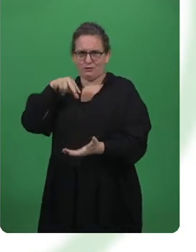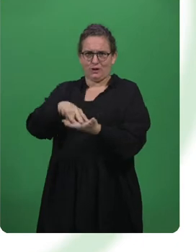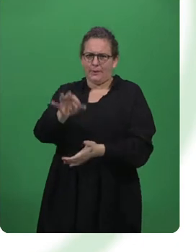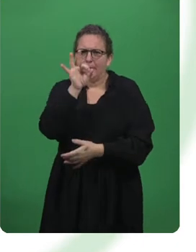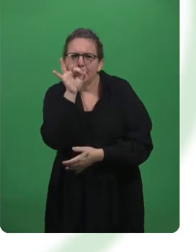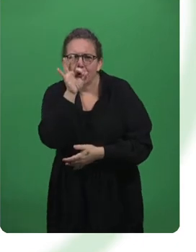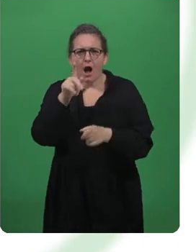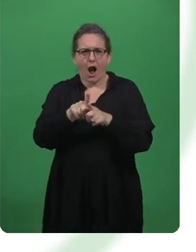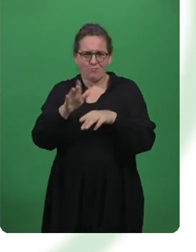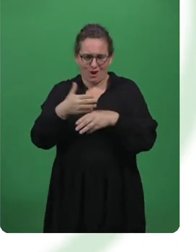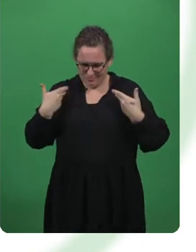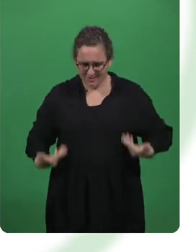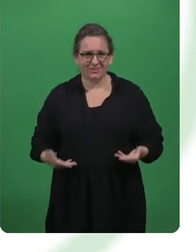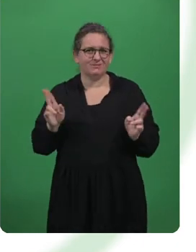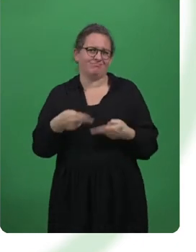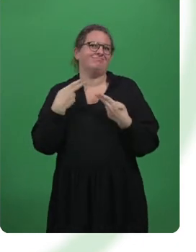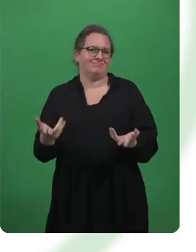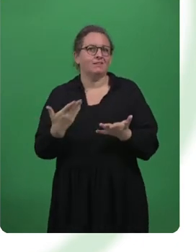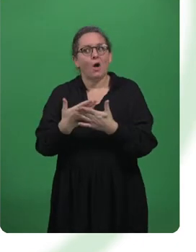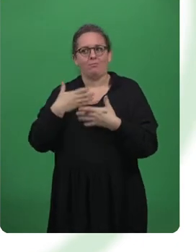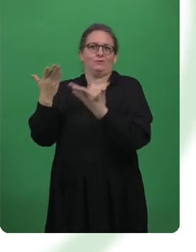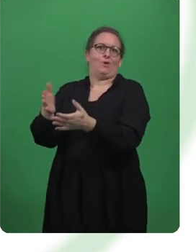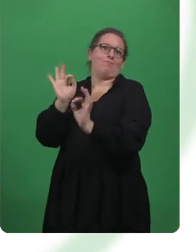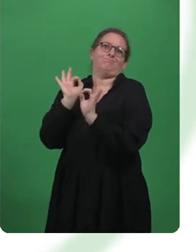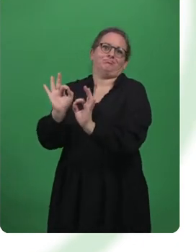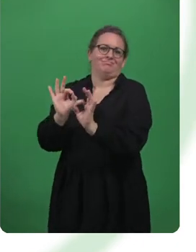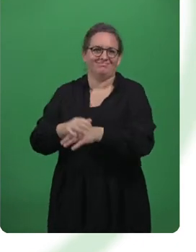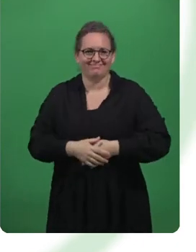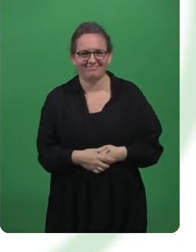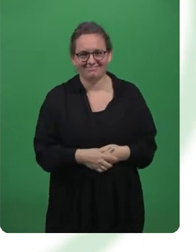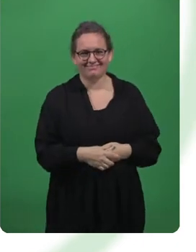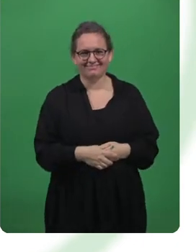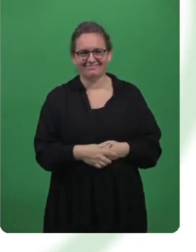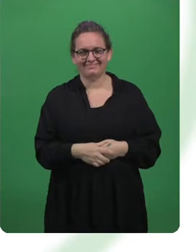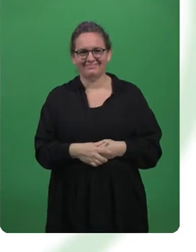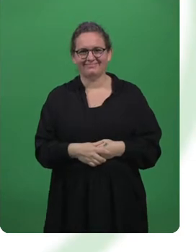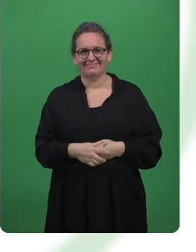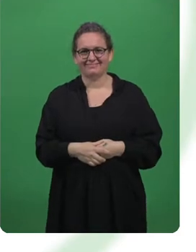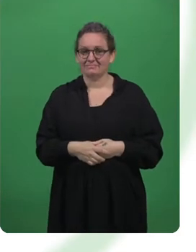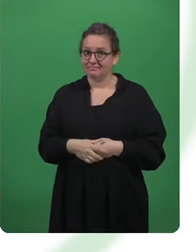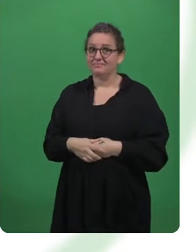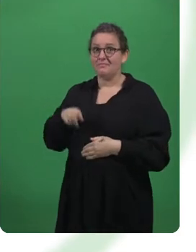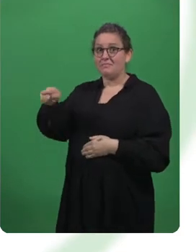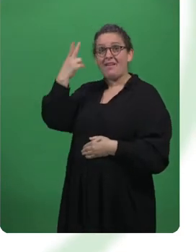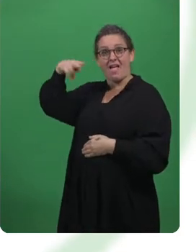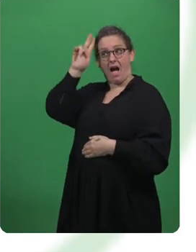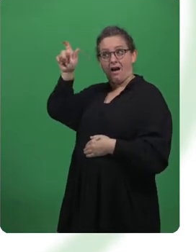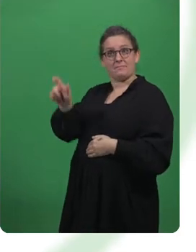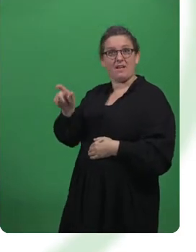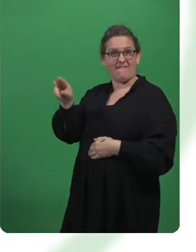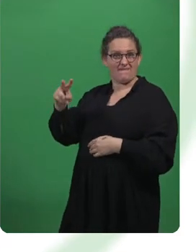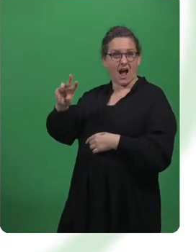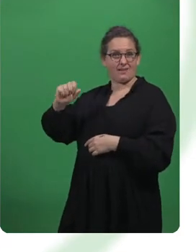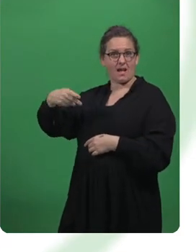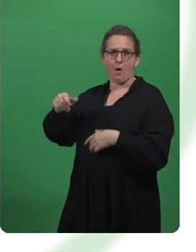dementsprechende Selbstständigkeit und auch nicht einen, in meinen Fall, passenden Arbeitsplatz. Herr